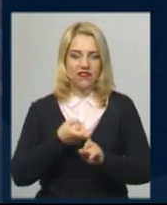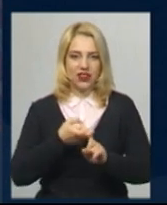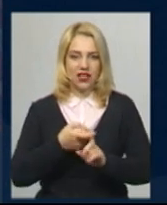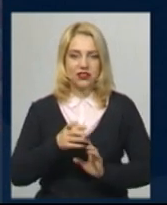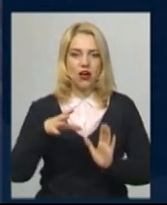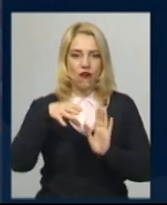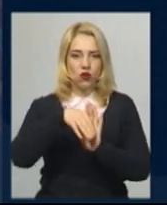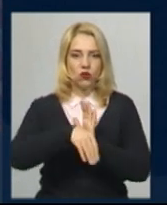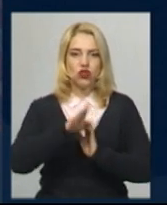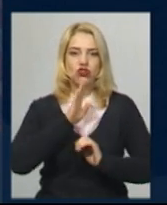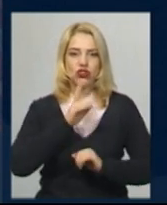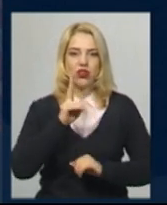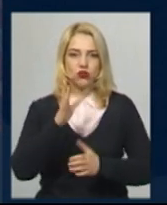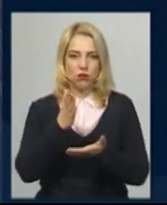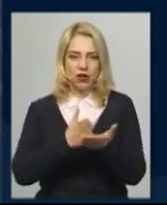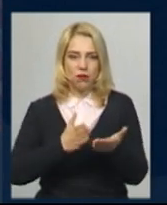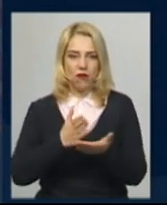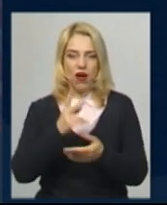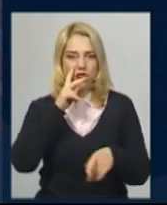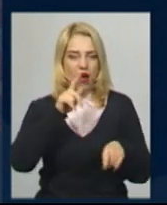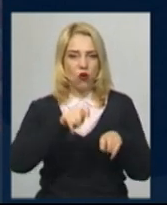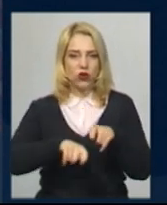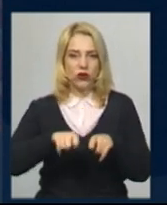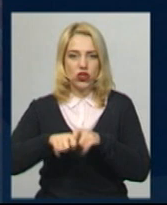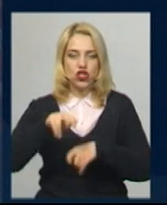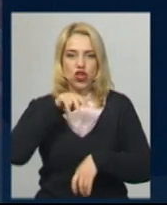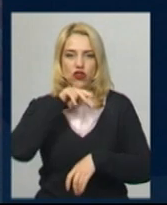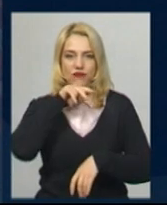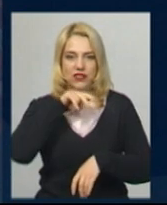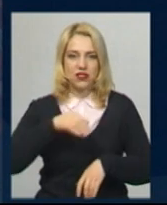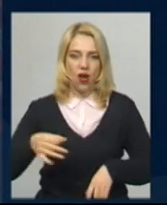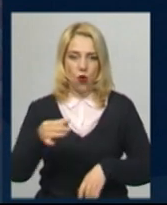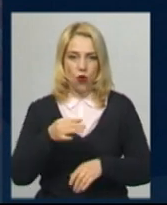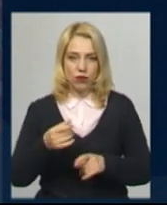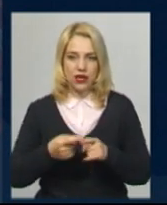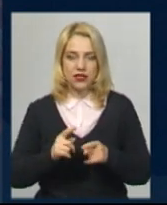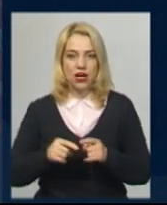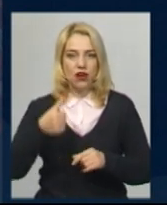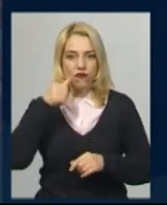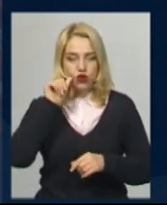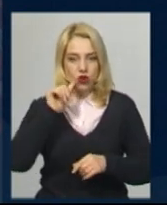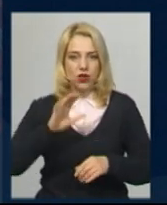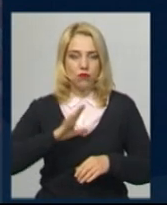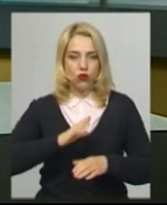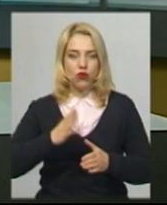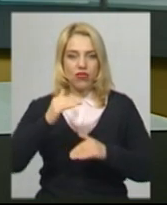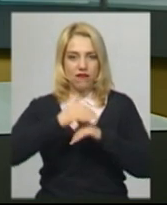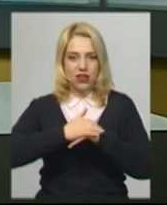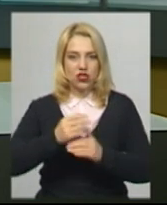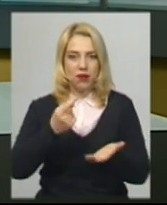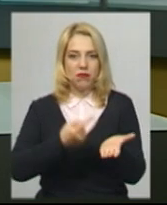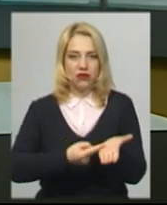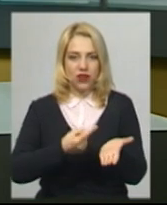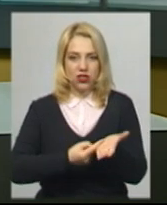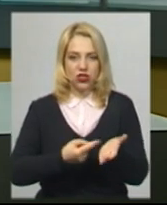і жінка, яка перебуває на контролі у Чернівецькій області. Вчора, 13 квітня, на вечір на Хмельниччині було лабораторно підтверджено 30